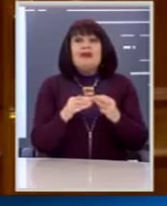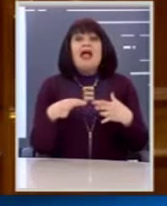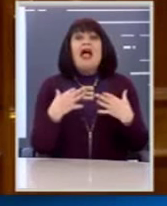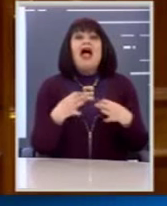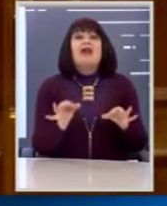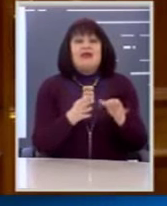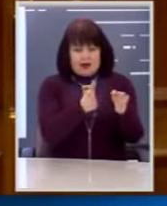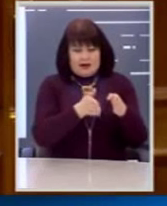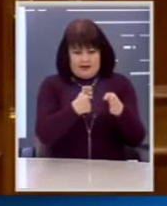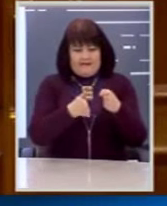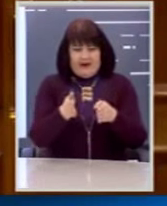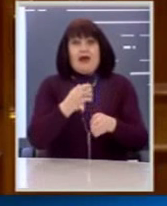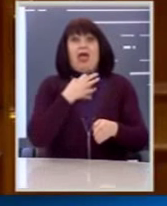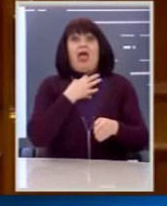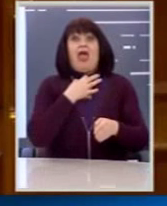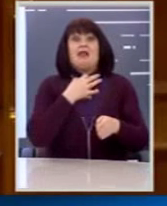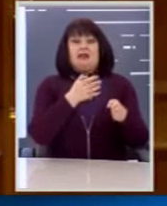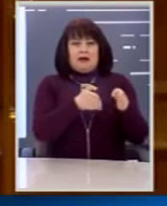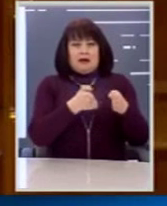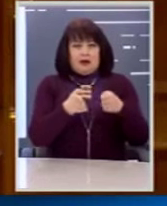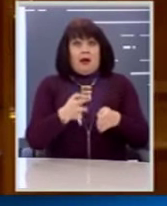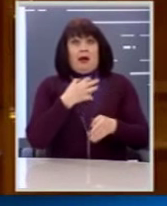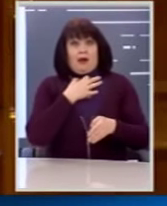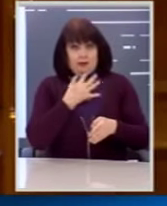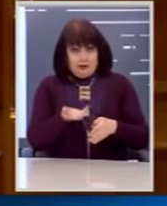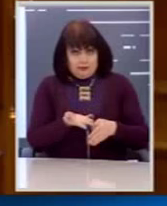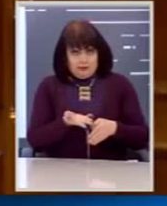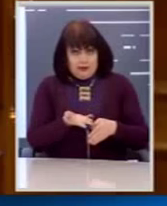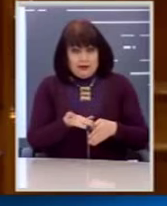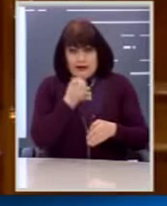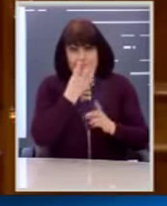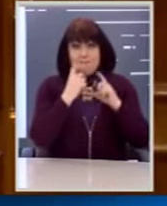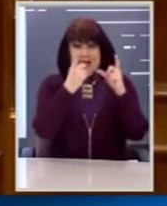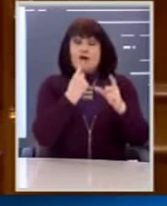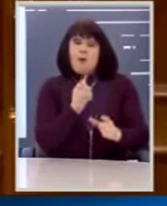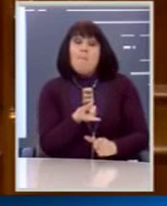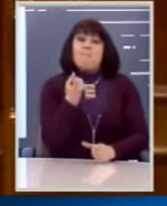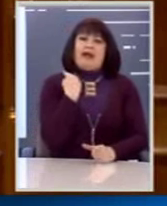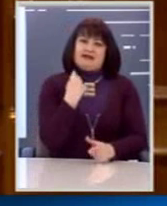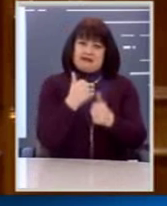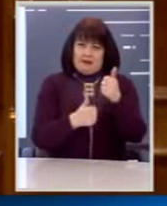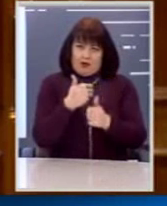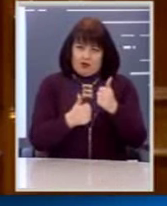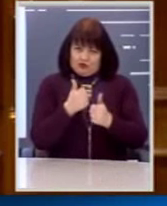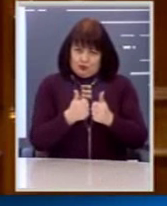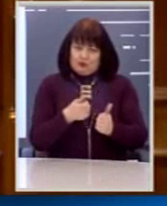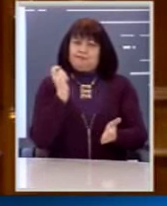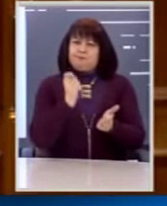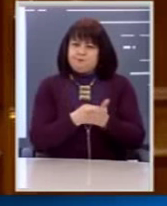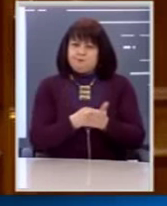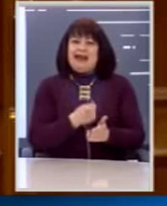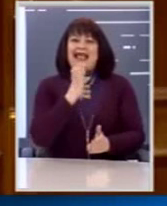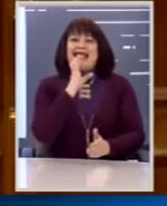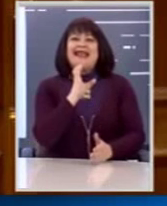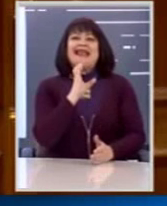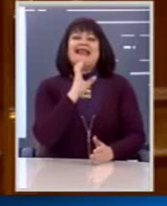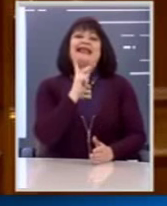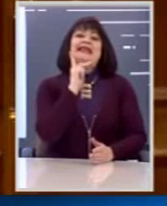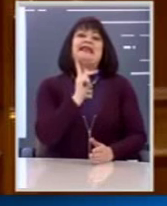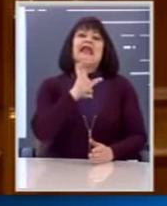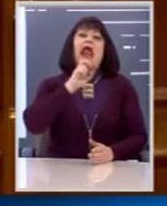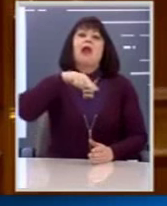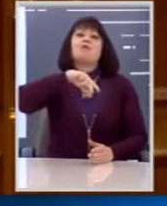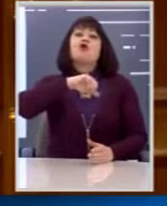κρεβατιών εντατικής θεραπείας τον Μάιο πέρυσι με χρηματοδότηση από το Κερπνό για